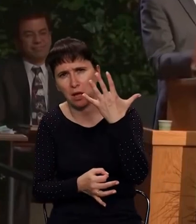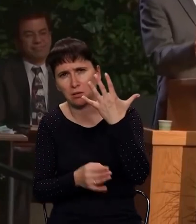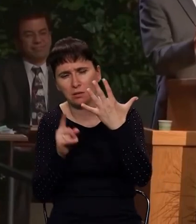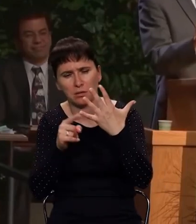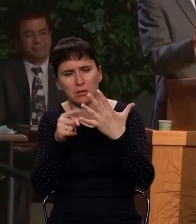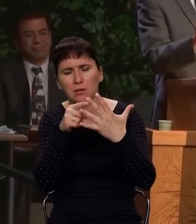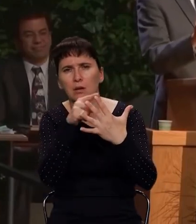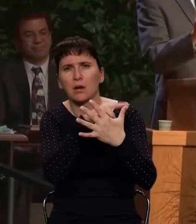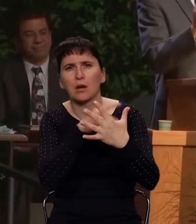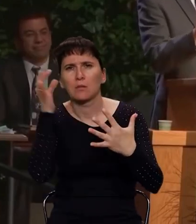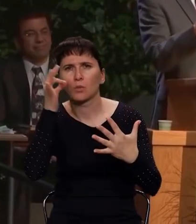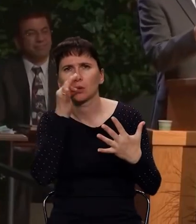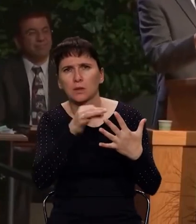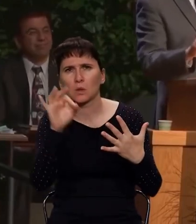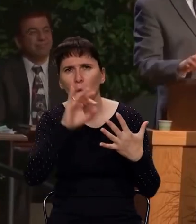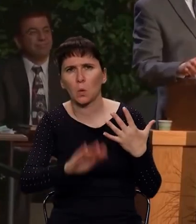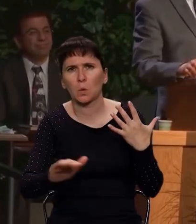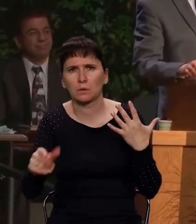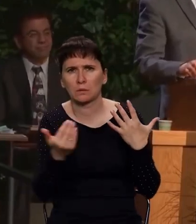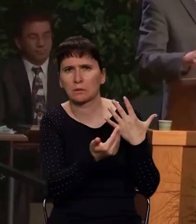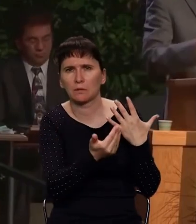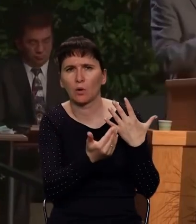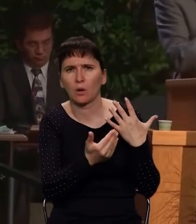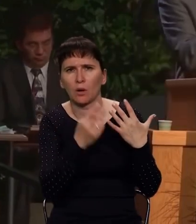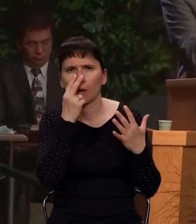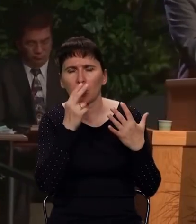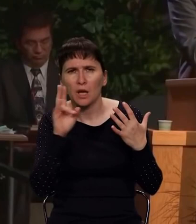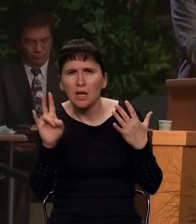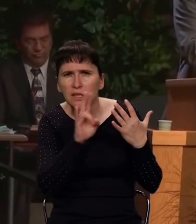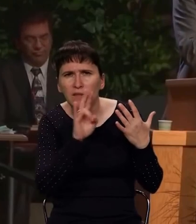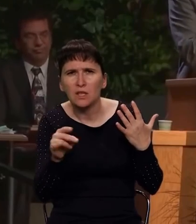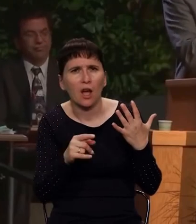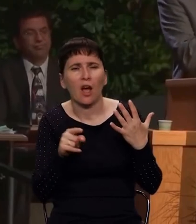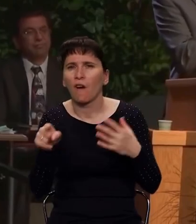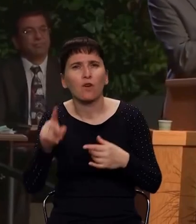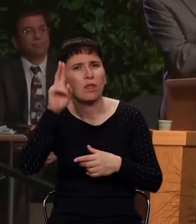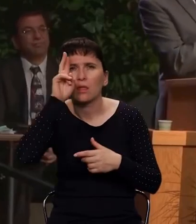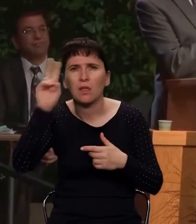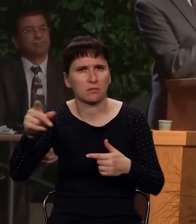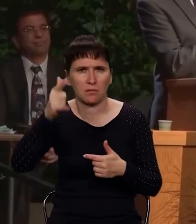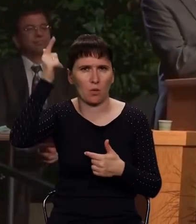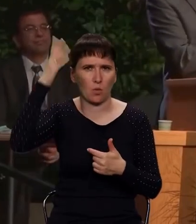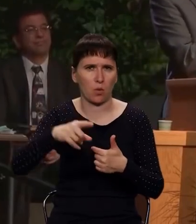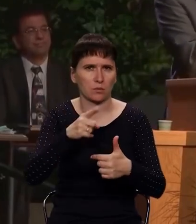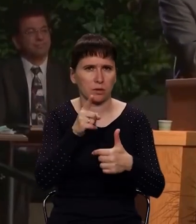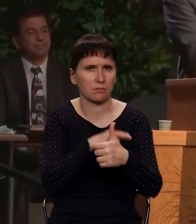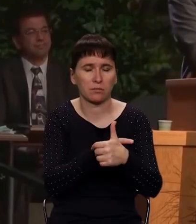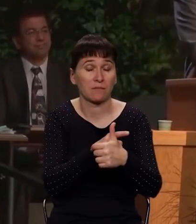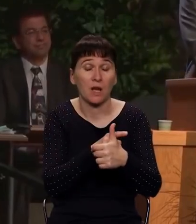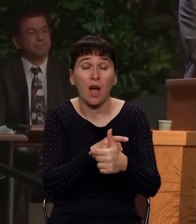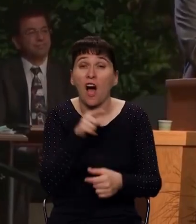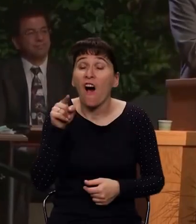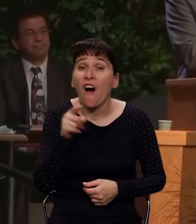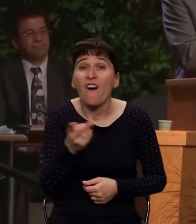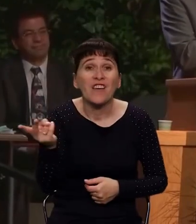которых Бог сказал об этих детях. Они не знали Господа, первое, это самое